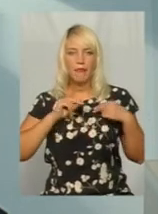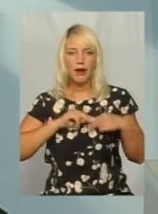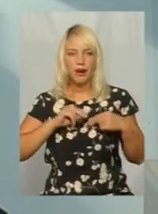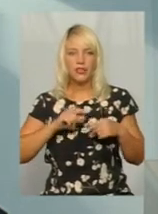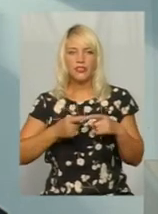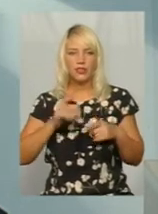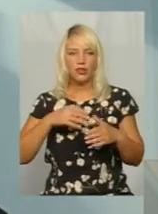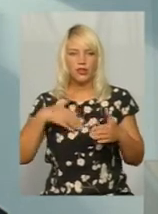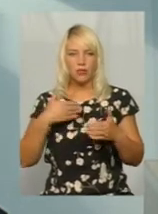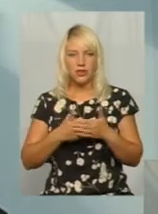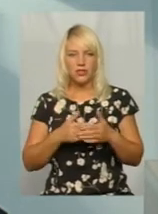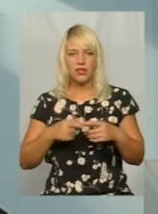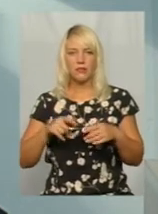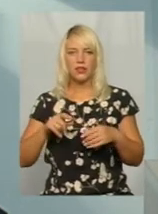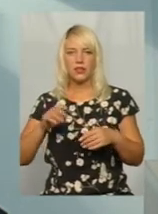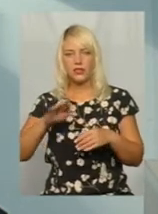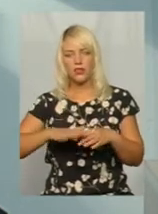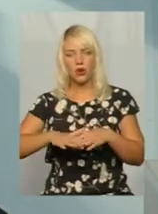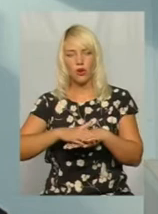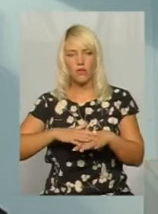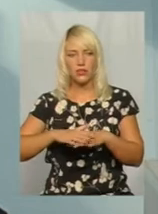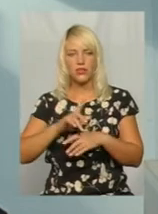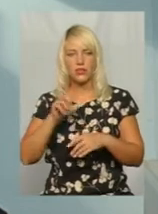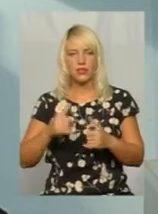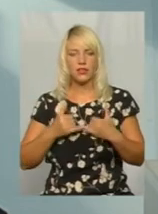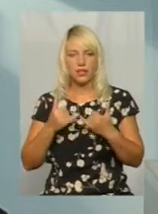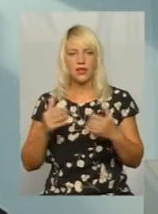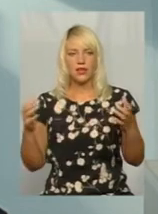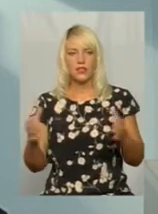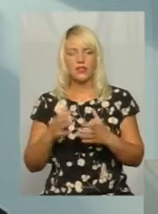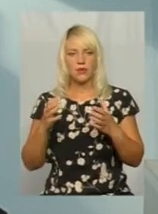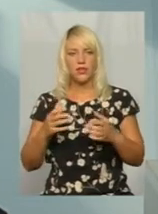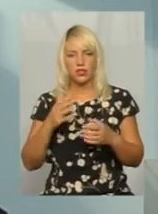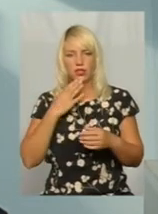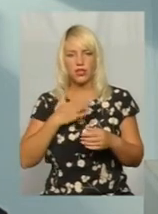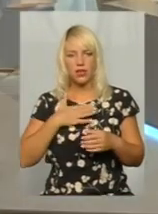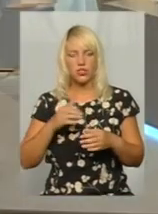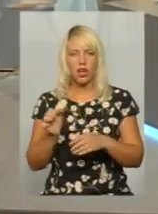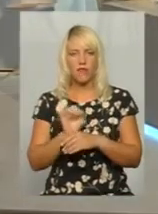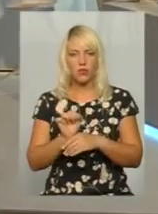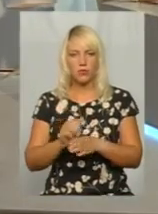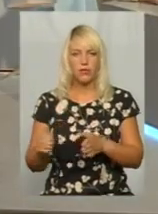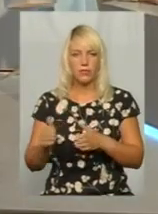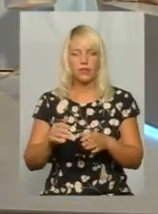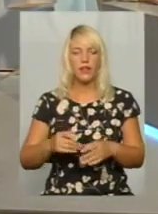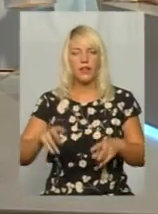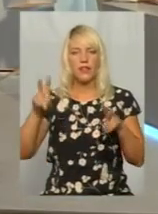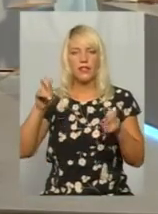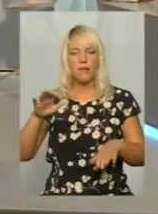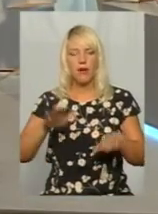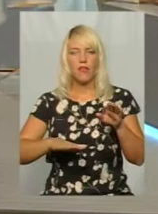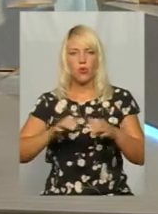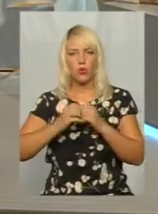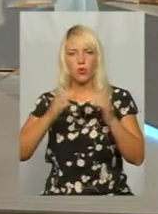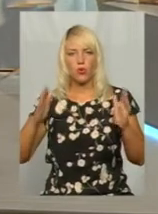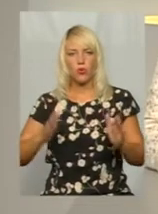громадськими активістами, з громадськістю задля збереження наших автомобільних доріг. Тему вагових комплексів ми порушували у